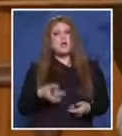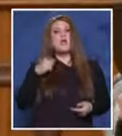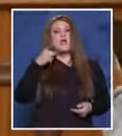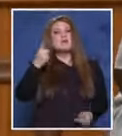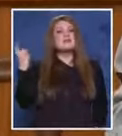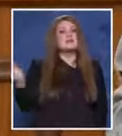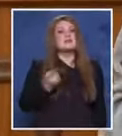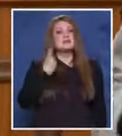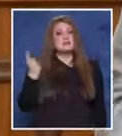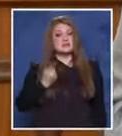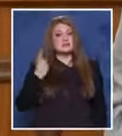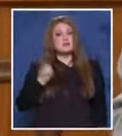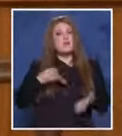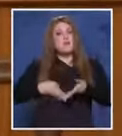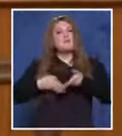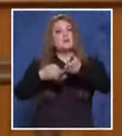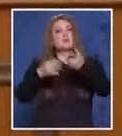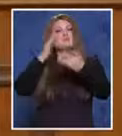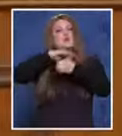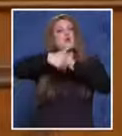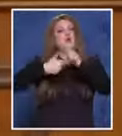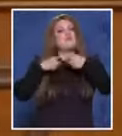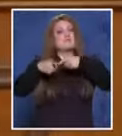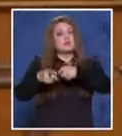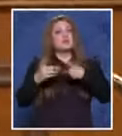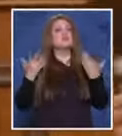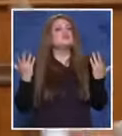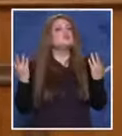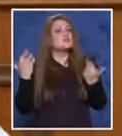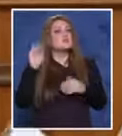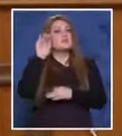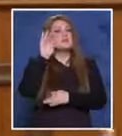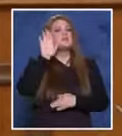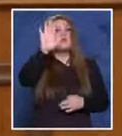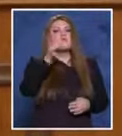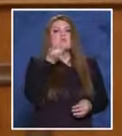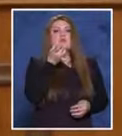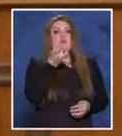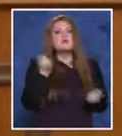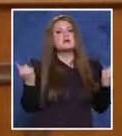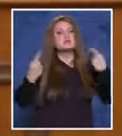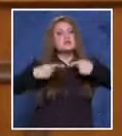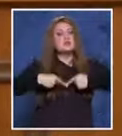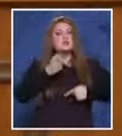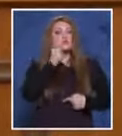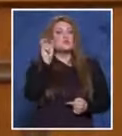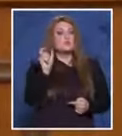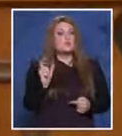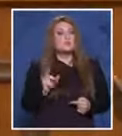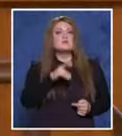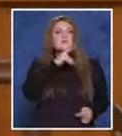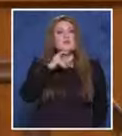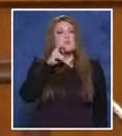бяха единствените подкрепящи обвинението, щеше да бъде неговата дума срещу думата на